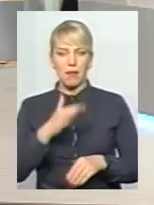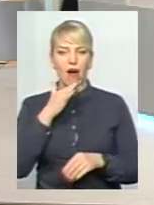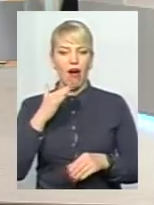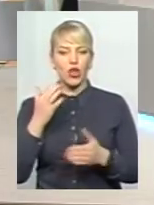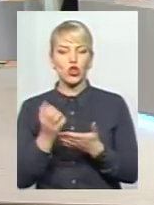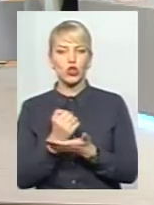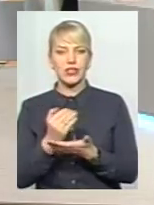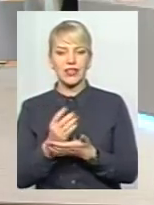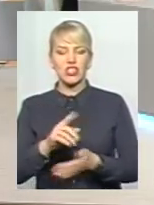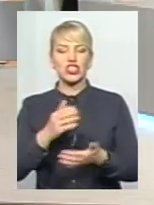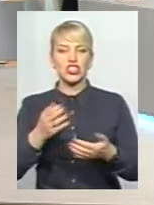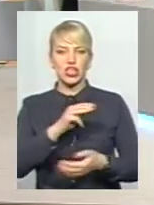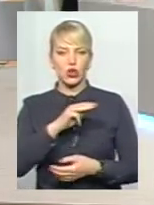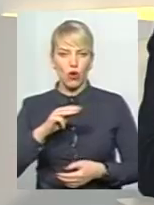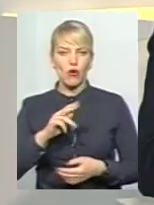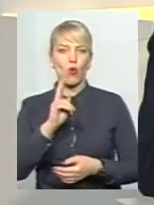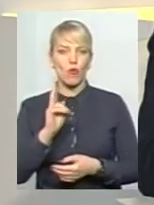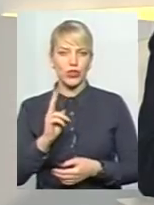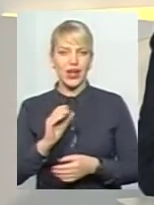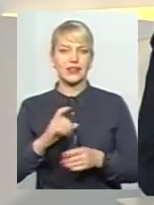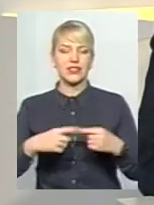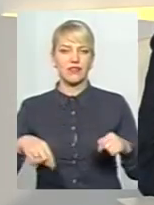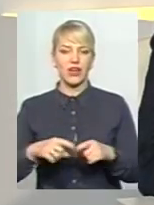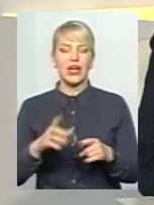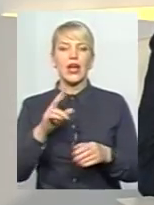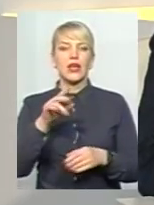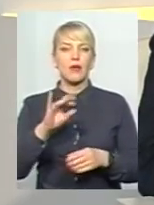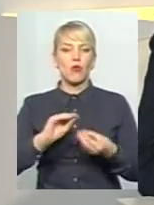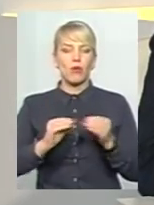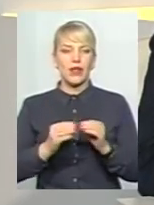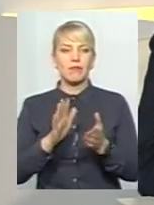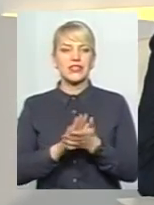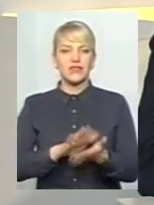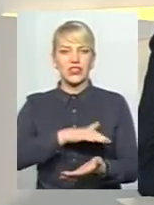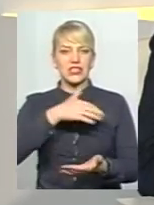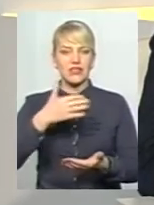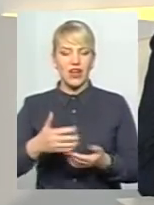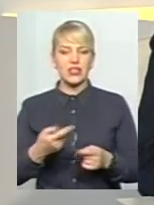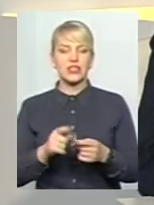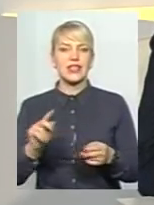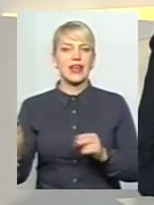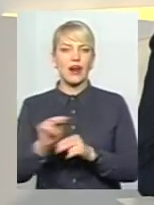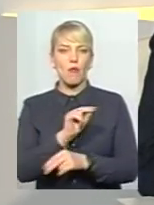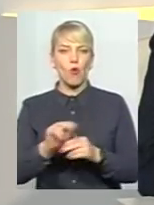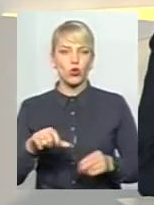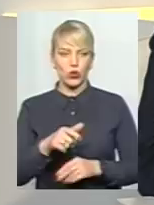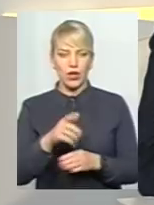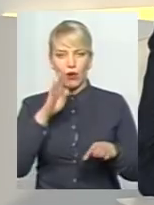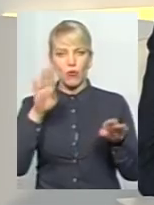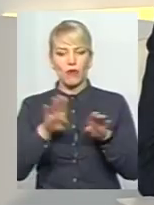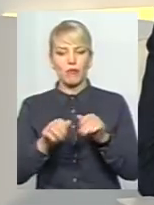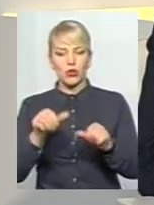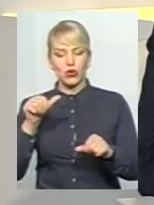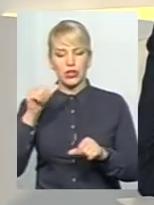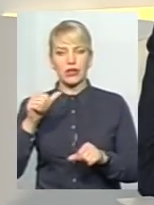-комунальній сфері – це і початок вирішення проблеми зі сміттєзвалищем, це, знову ж таки, безпрецедентний ремонт доріг. Для порівняння в попередні роки